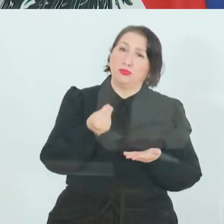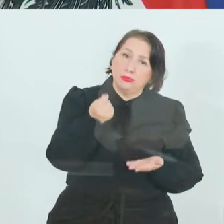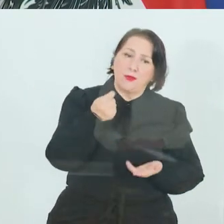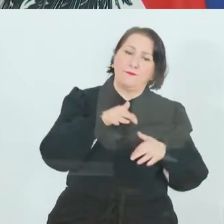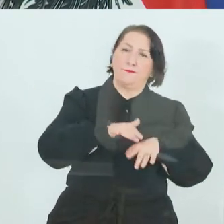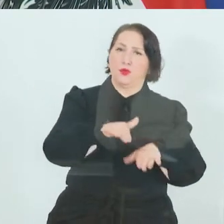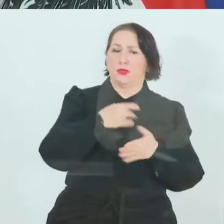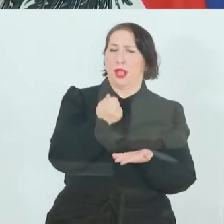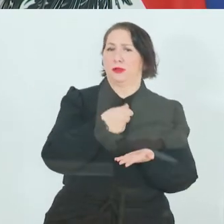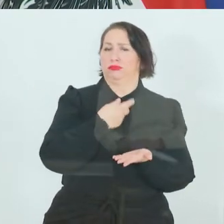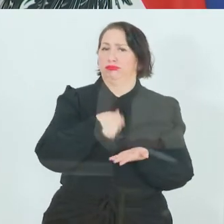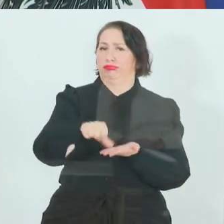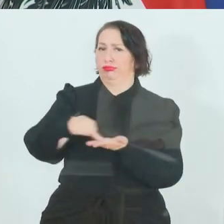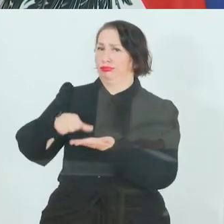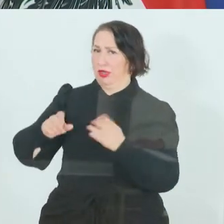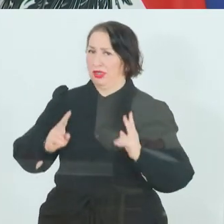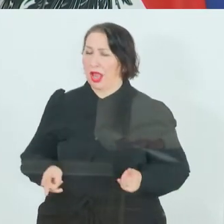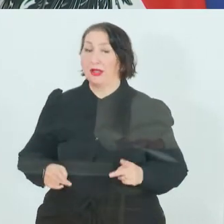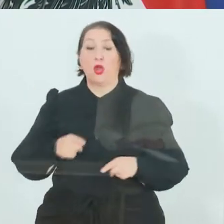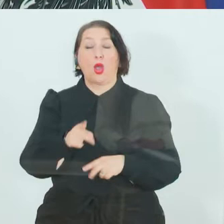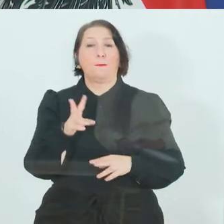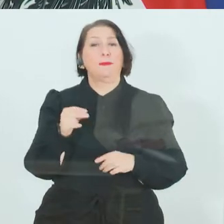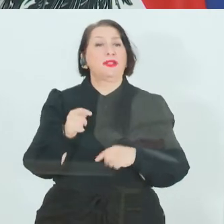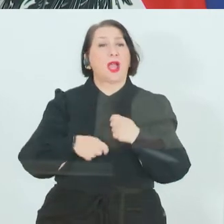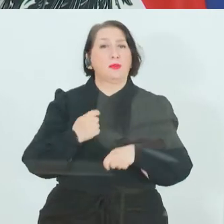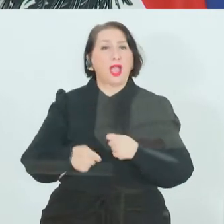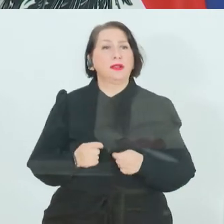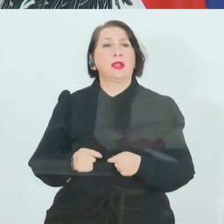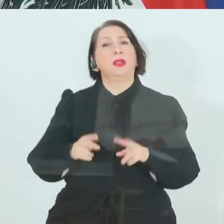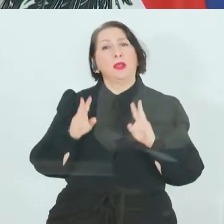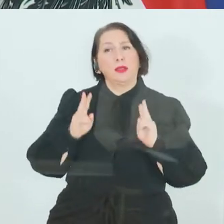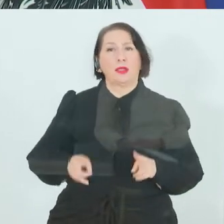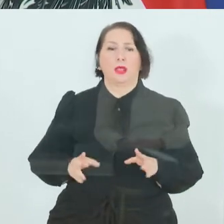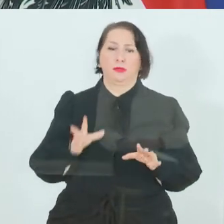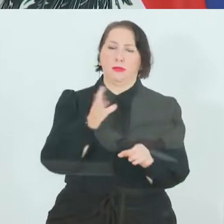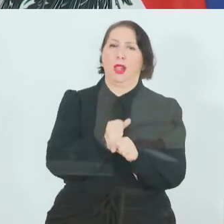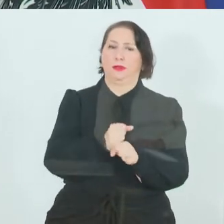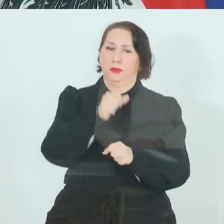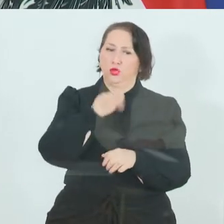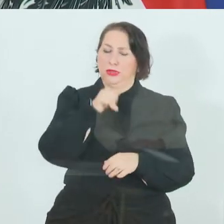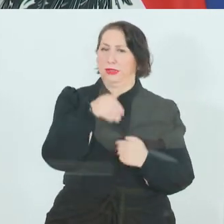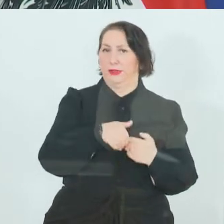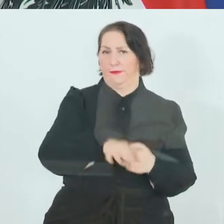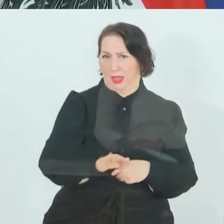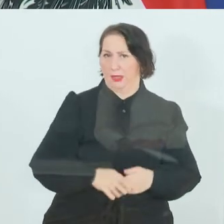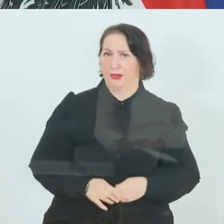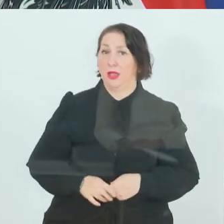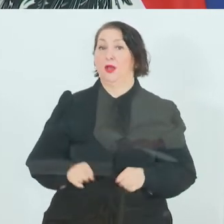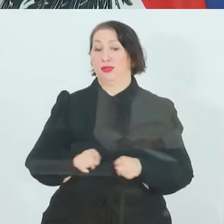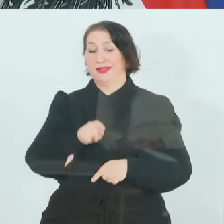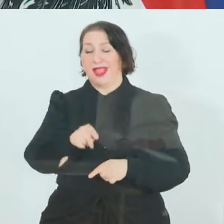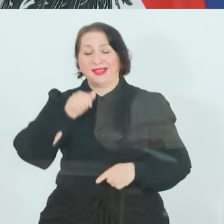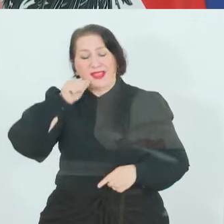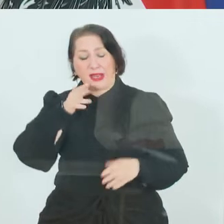steht und damit sie ihre Mitarbeiterinnen und Mitarbeiter auch unbedingt halten können. Und das ist das, woran wir da täglich